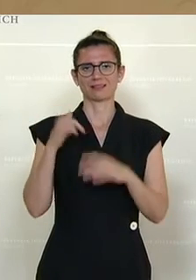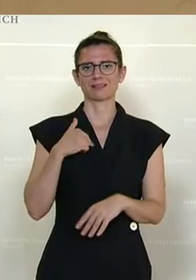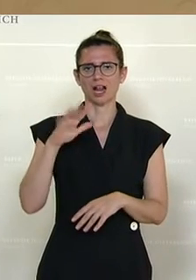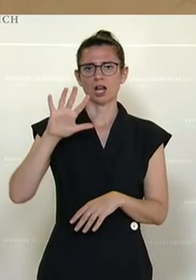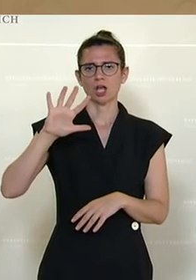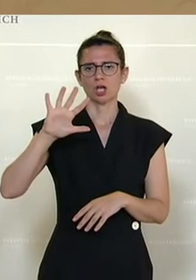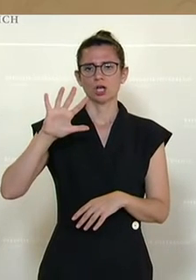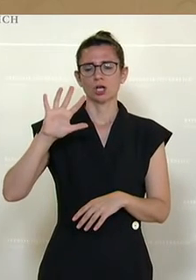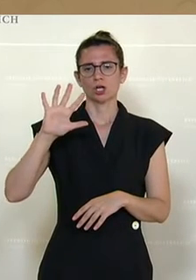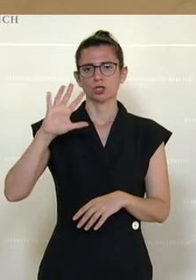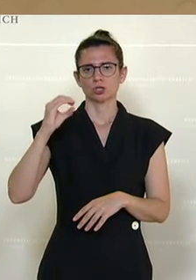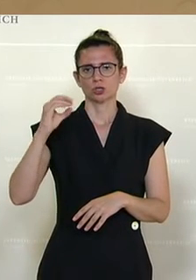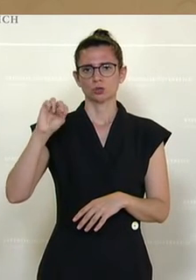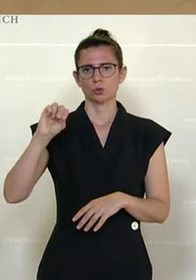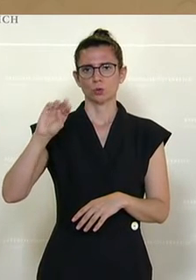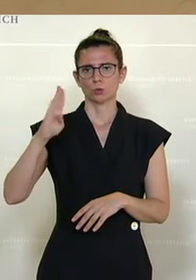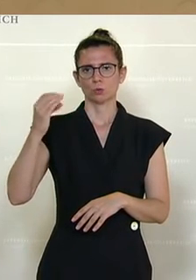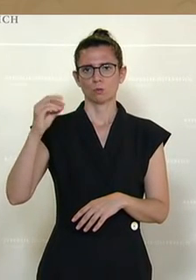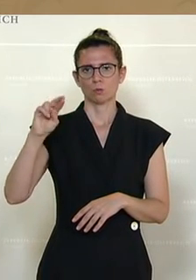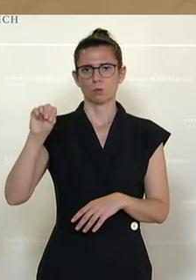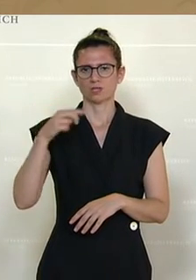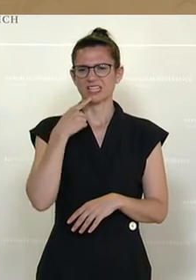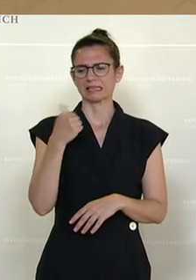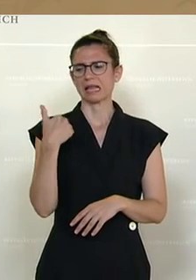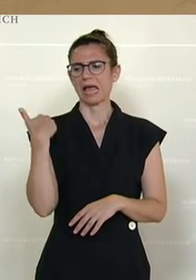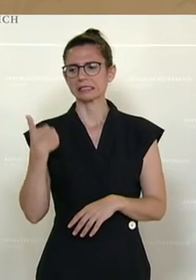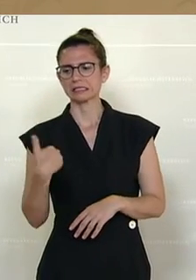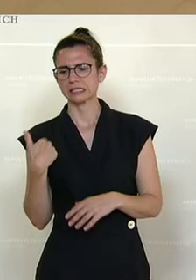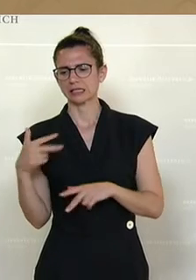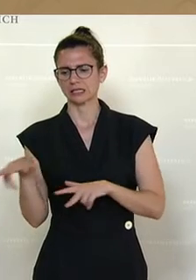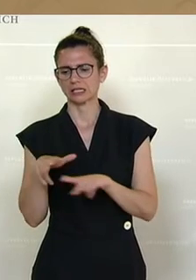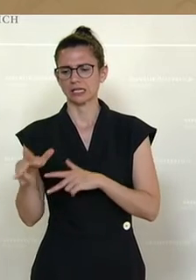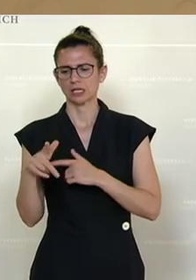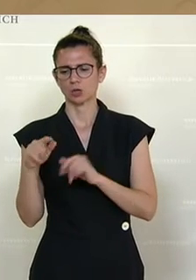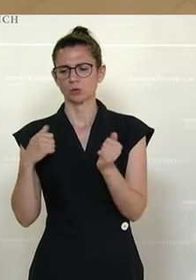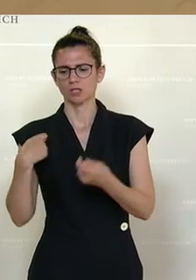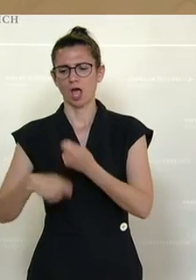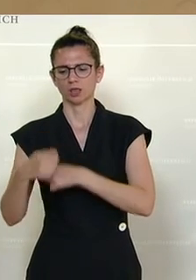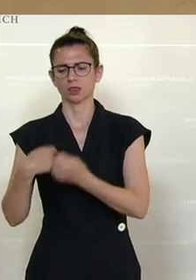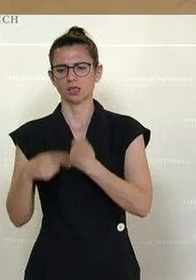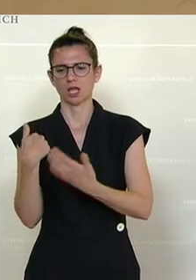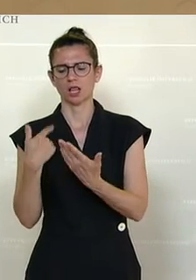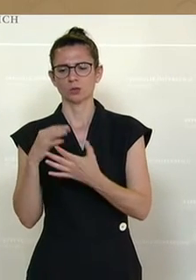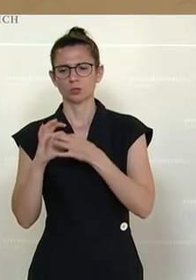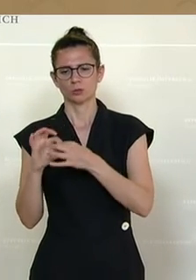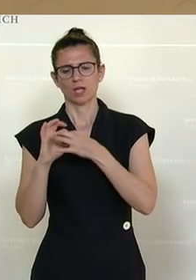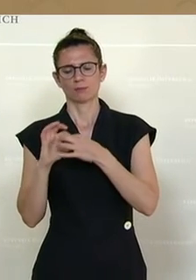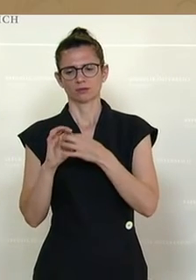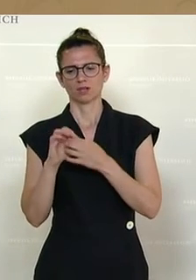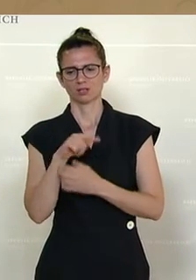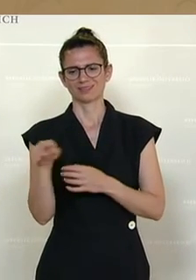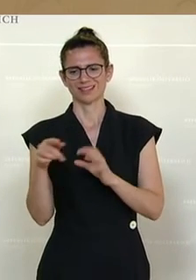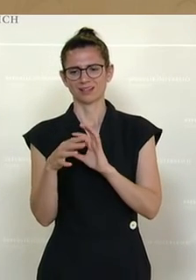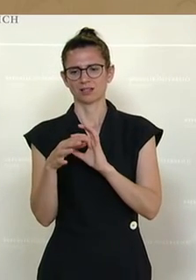der auch gesagt hat, das einseitige Vorgehen der Regierung, insbesondere im Hinblick auf diesen